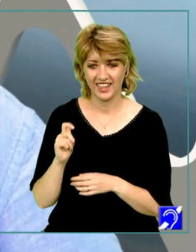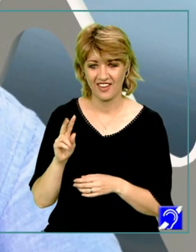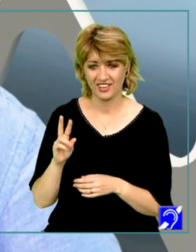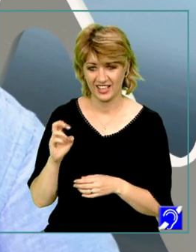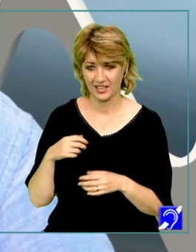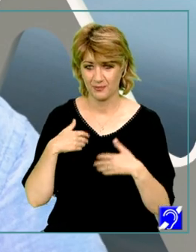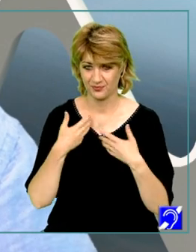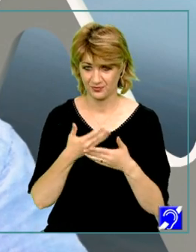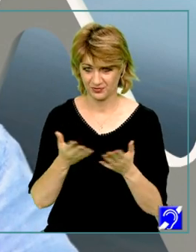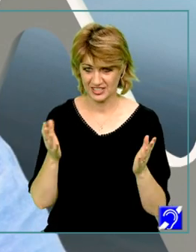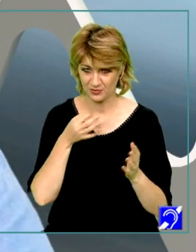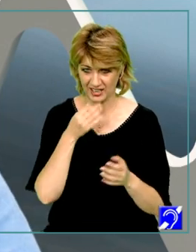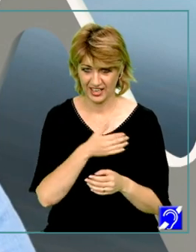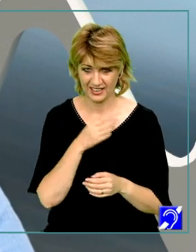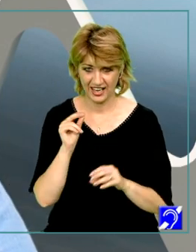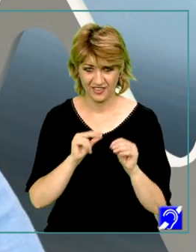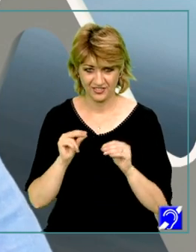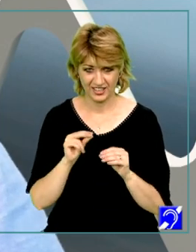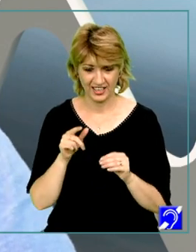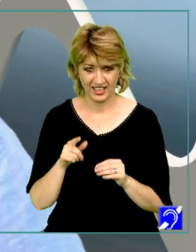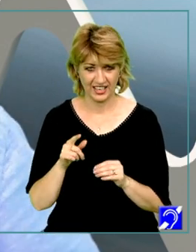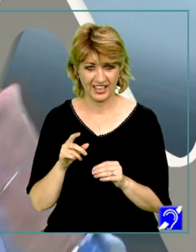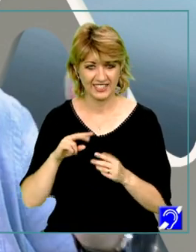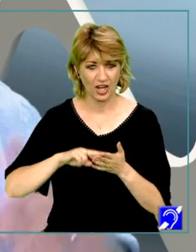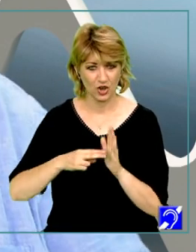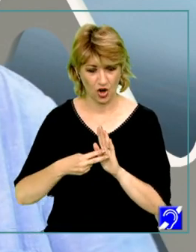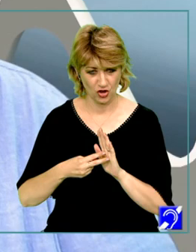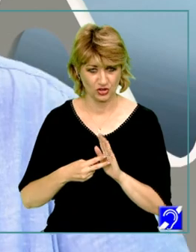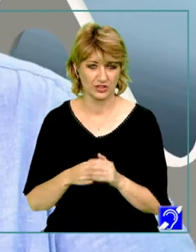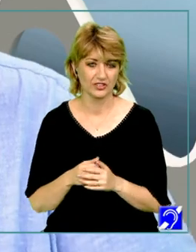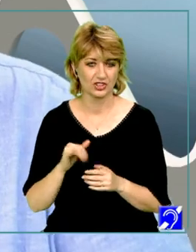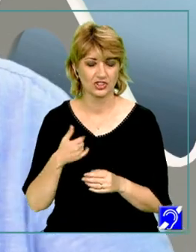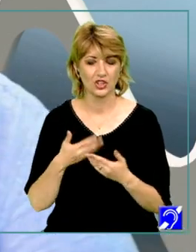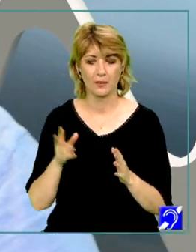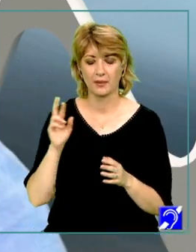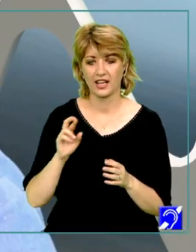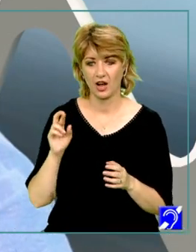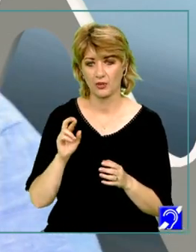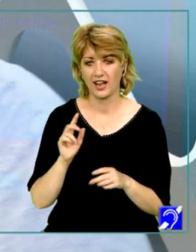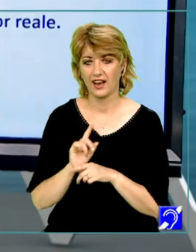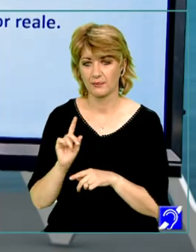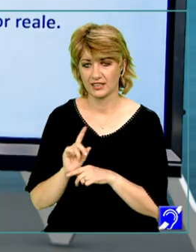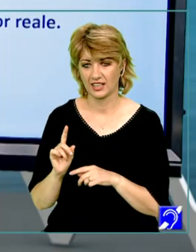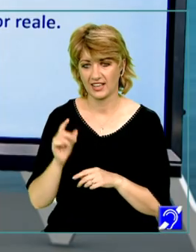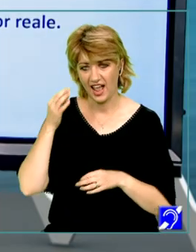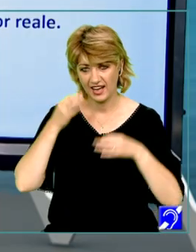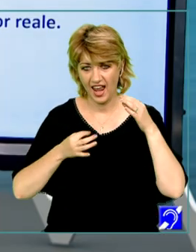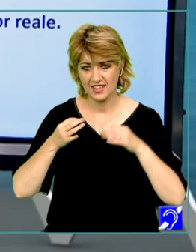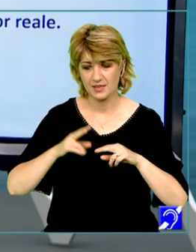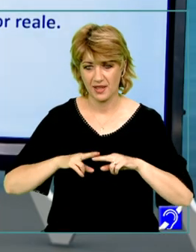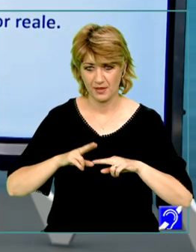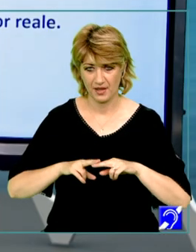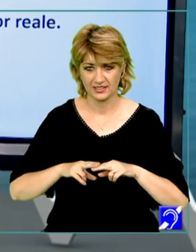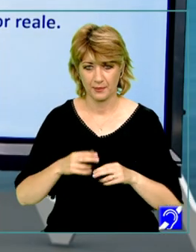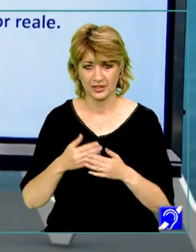adresez astăzi elevilor de la filiera tehnologică și vom începe cu o recapitulare a elementelor de analiză matematică